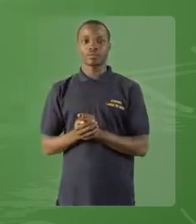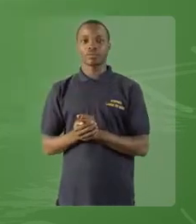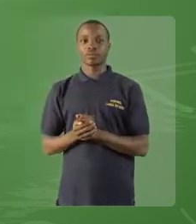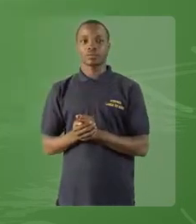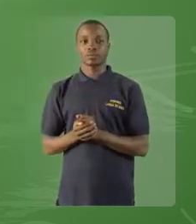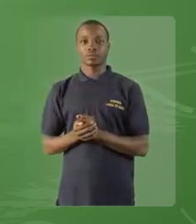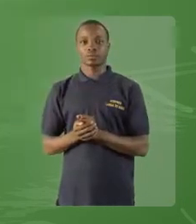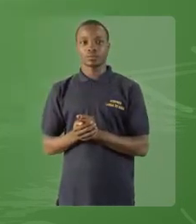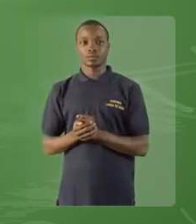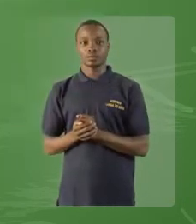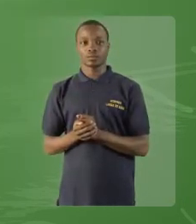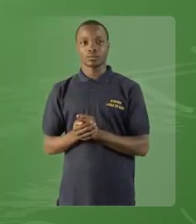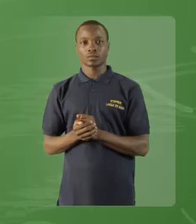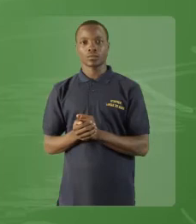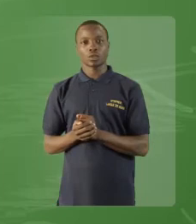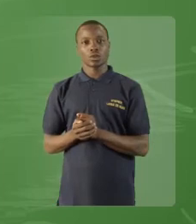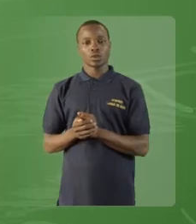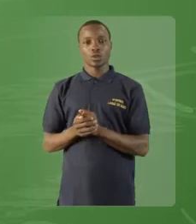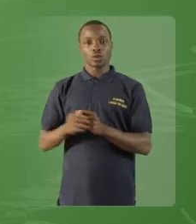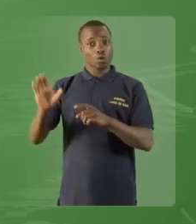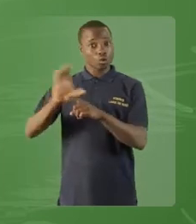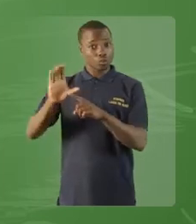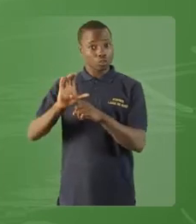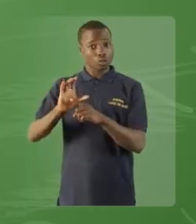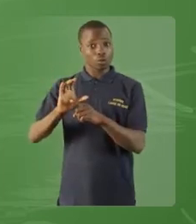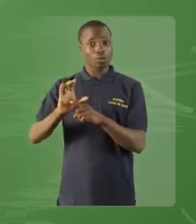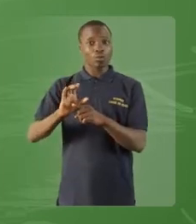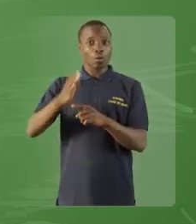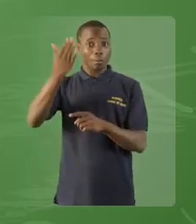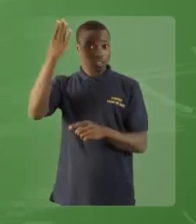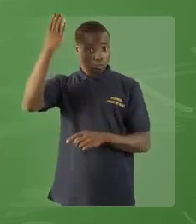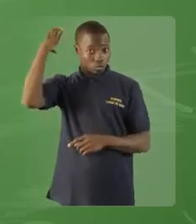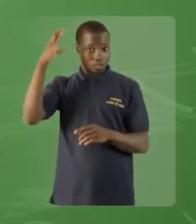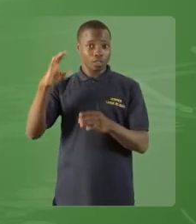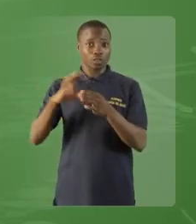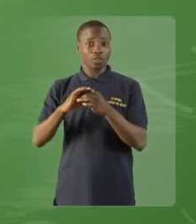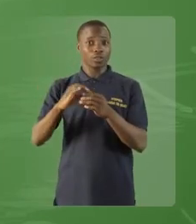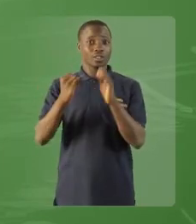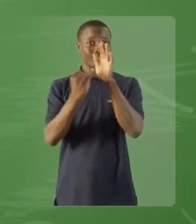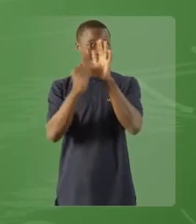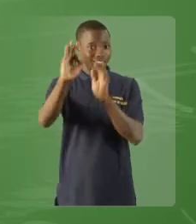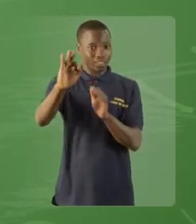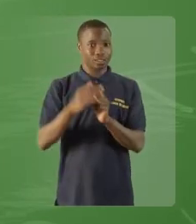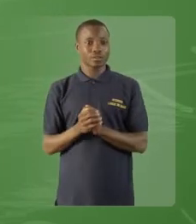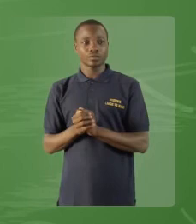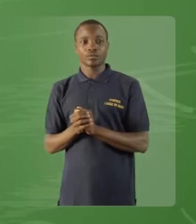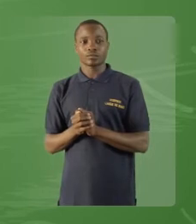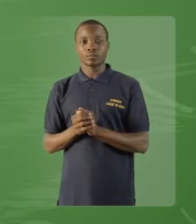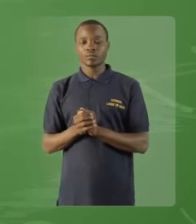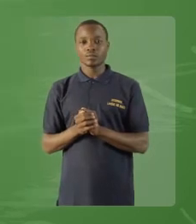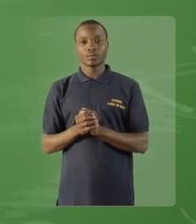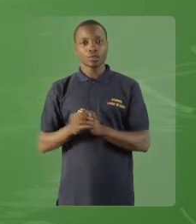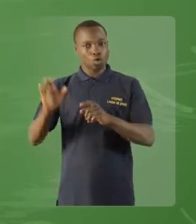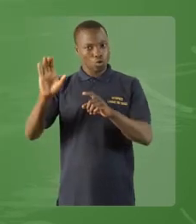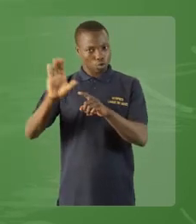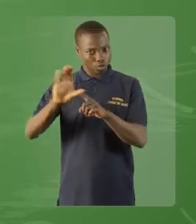Nous prenons le deuxième verbe, le verbe « venir » conjugué au passé composé de